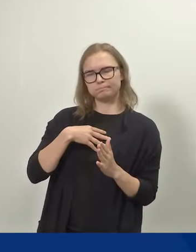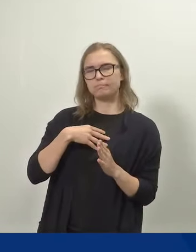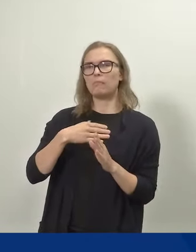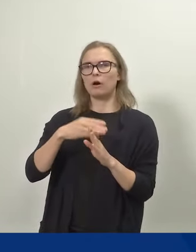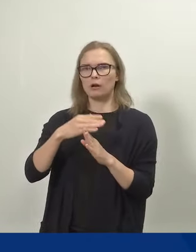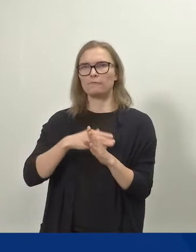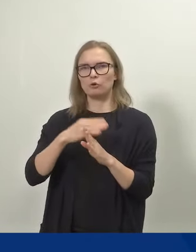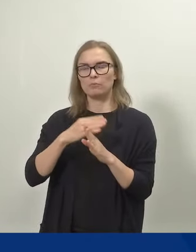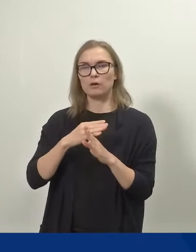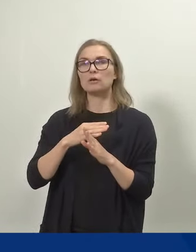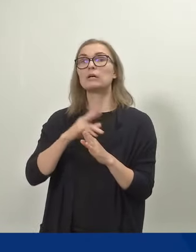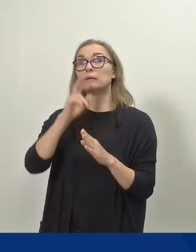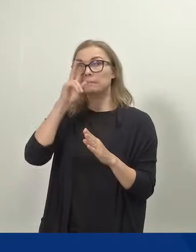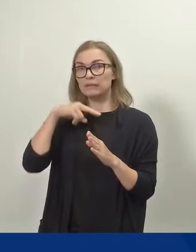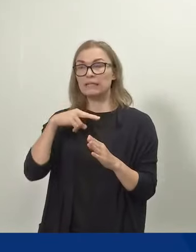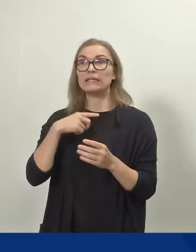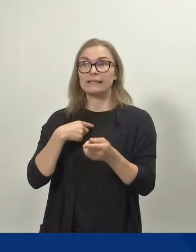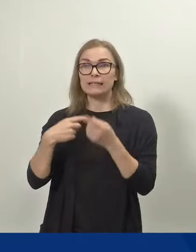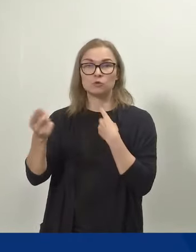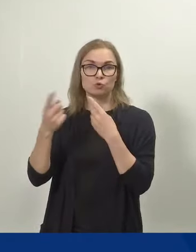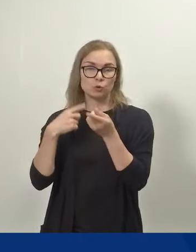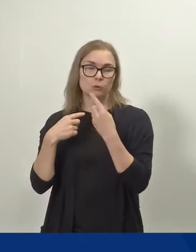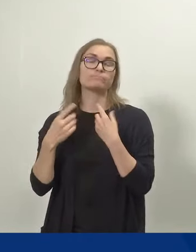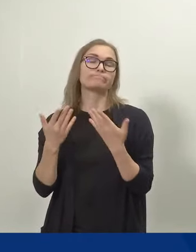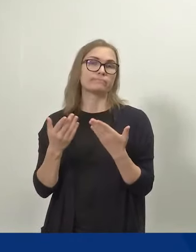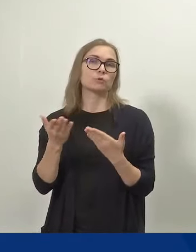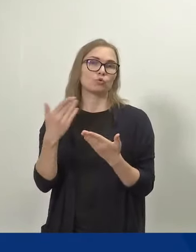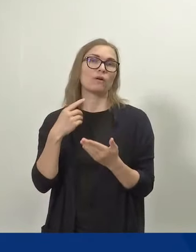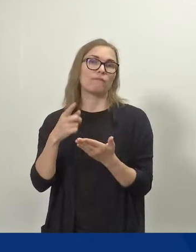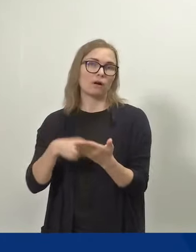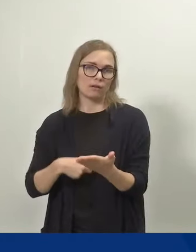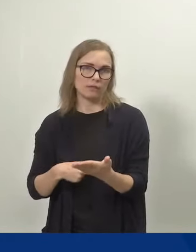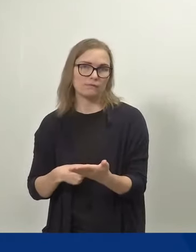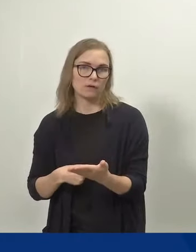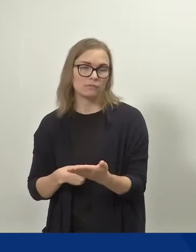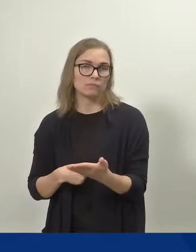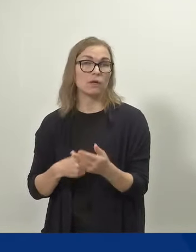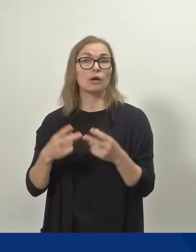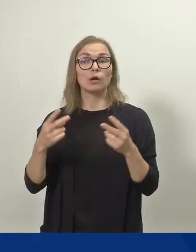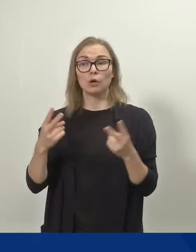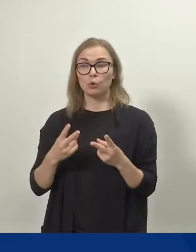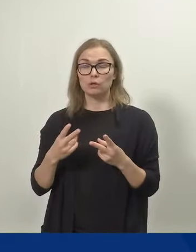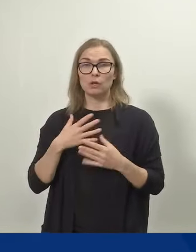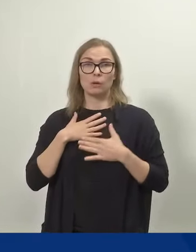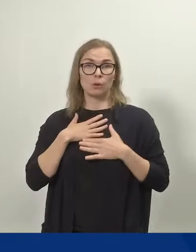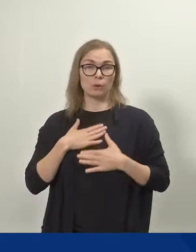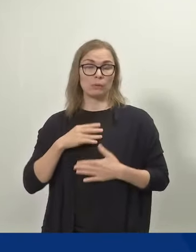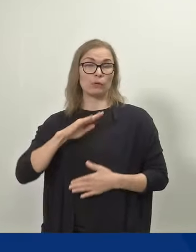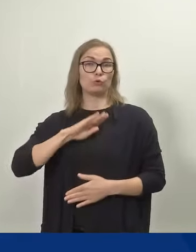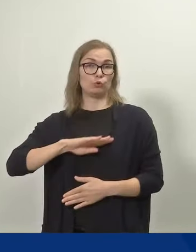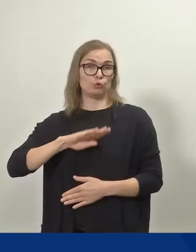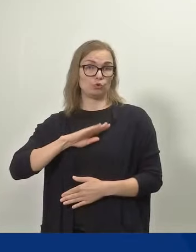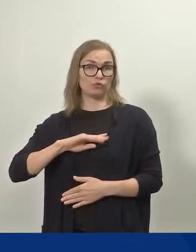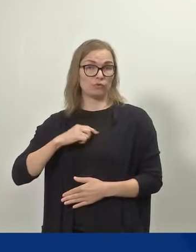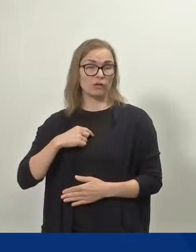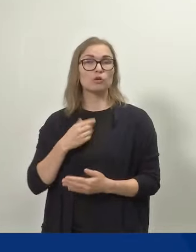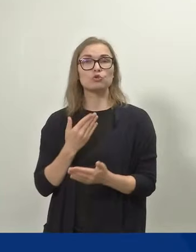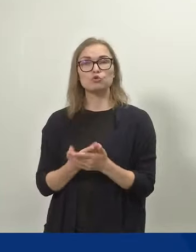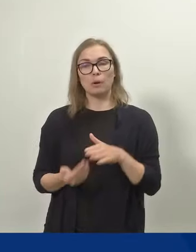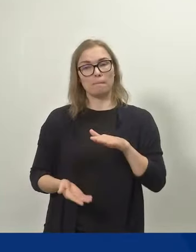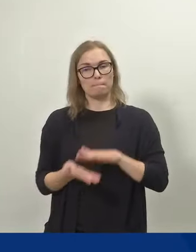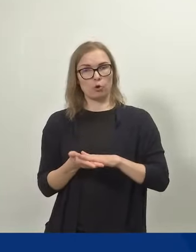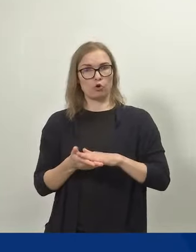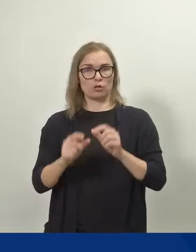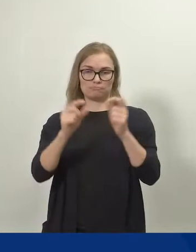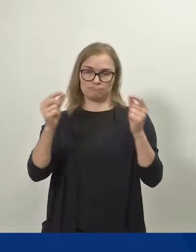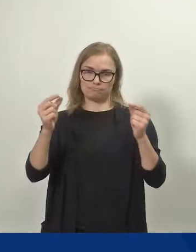ovat osapuolten kanssa vaativia. kuitenkin olen tosi tyytyväinen siitä, että me ollaan saatu nyt pohjarakennetta